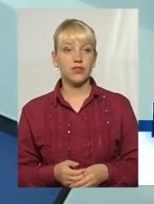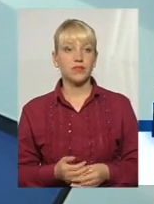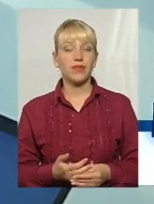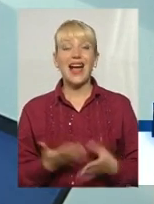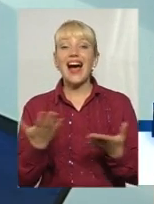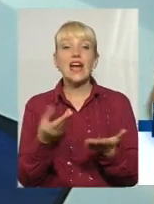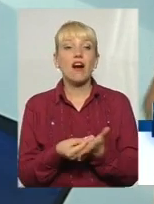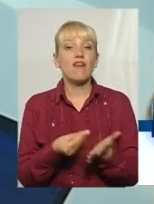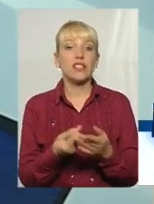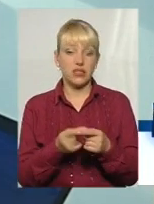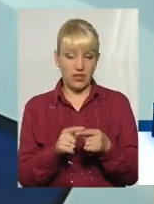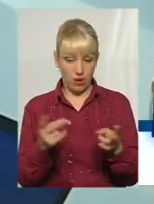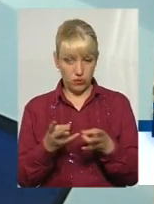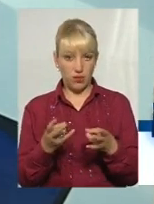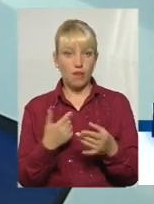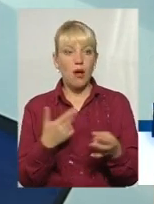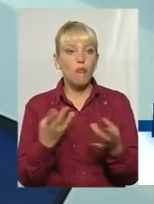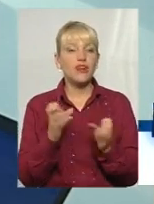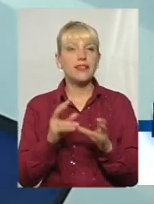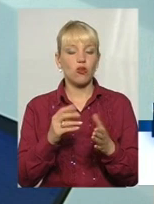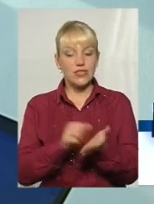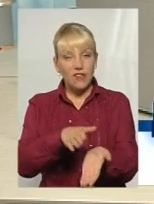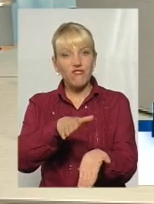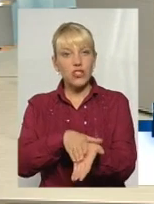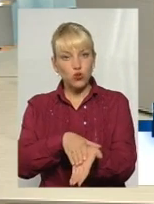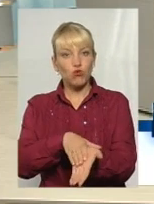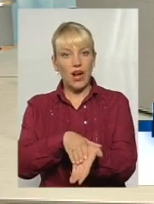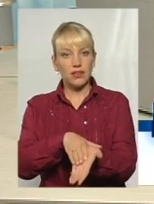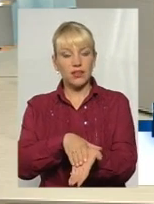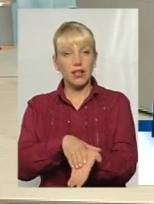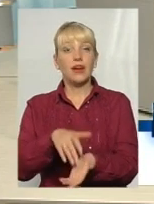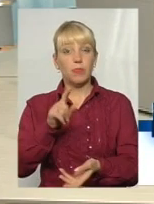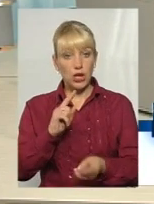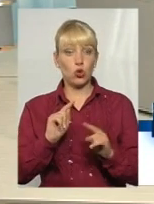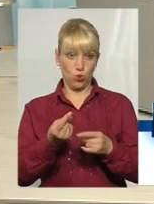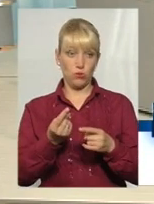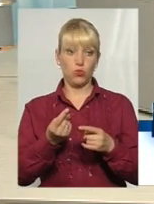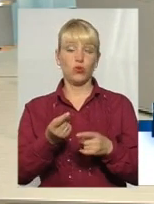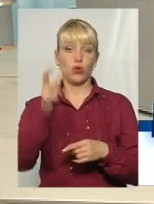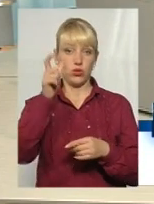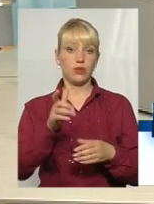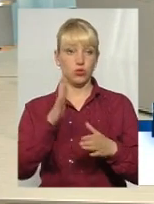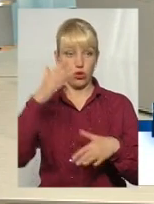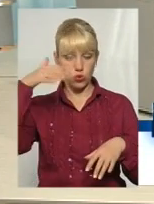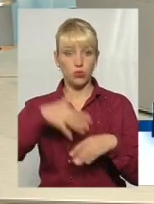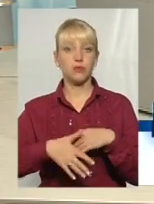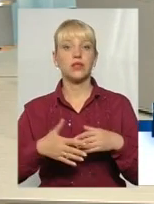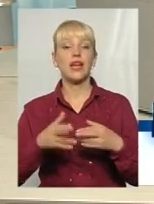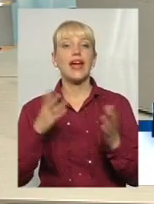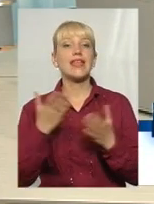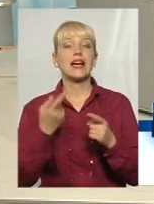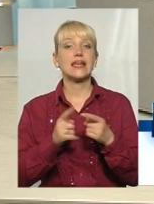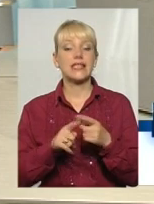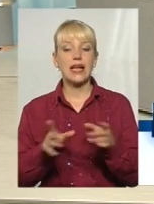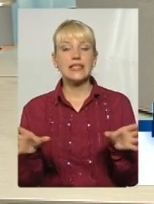вартість цієї потреби? Ми повинні її якимось чином зафіксувати. Тому, от, і далі людина буде розуміти, що яка оця